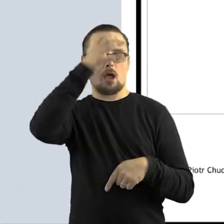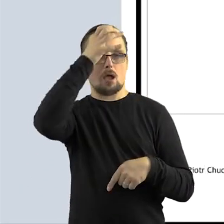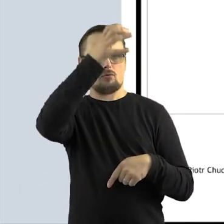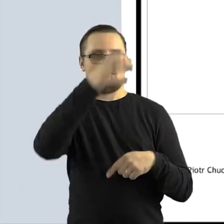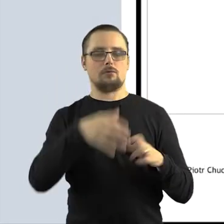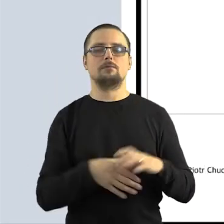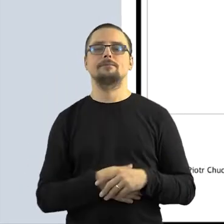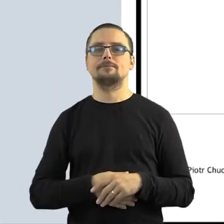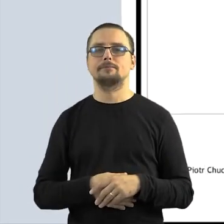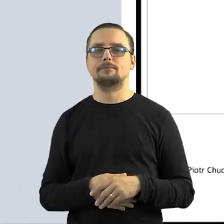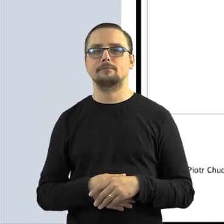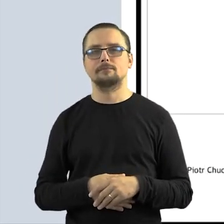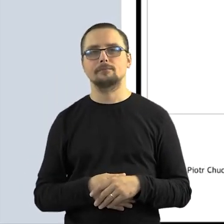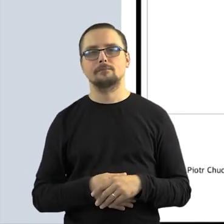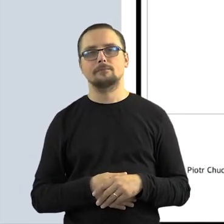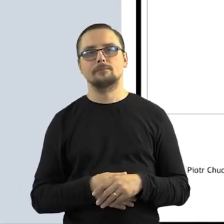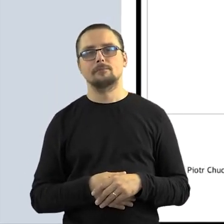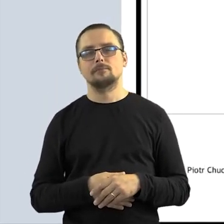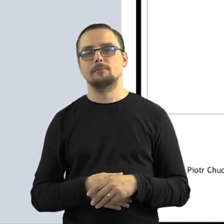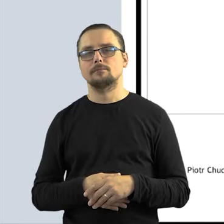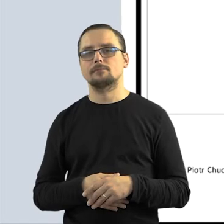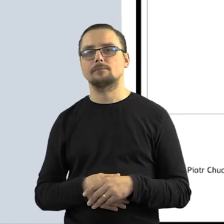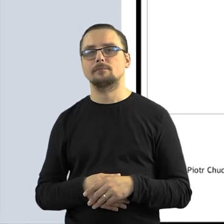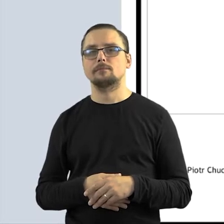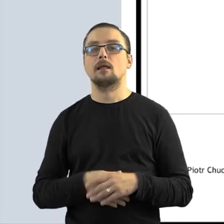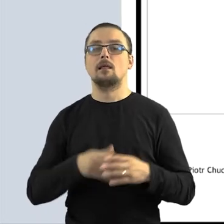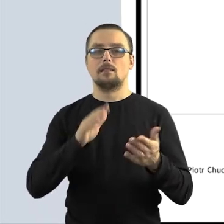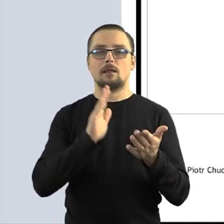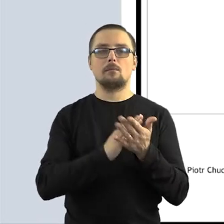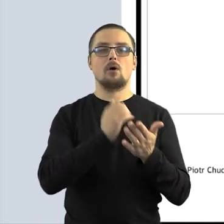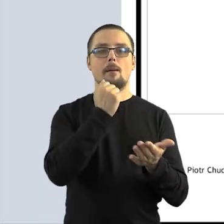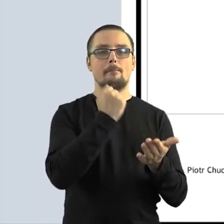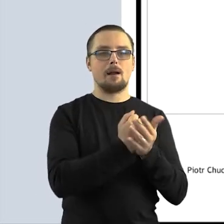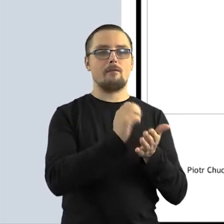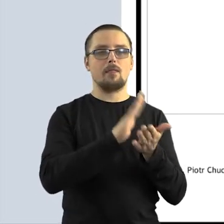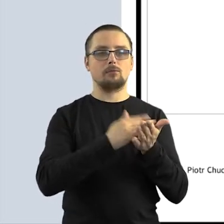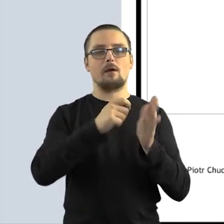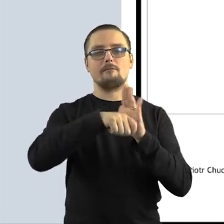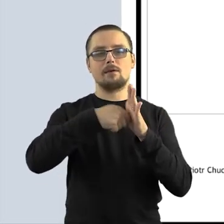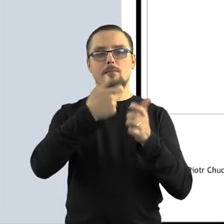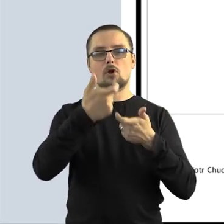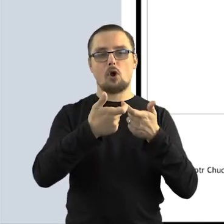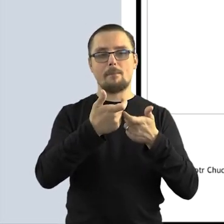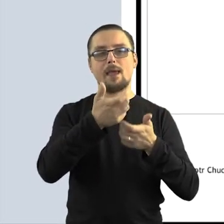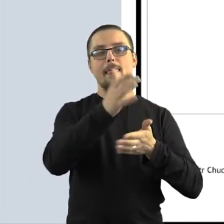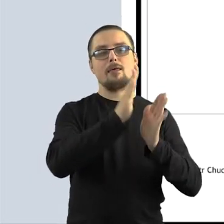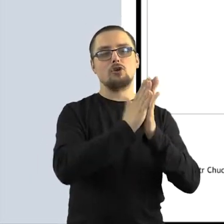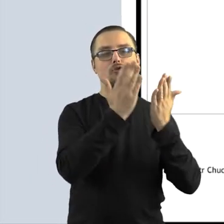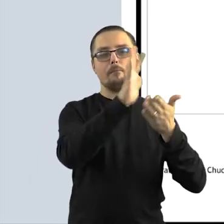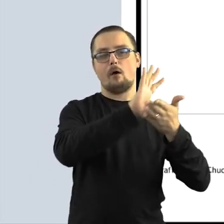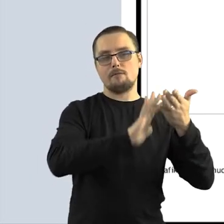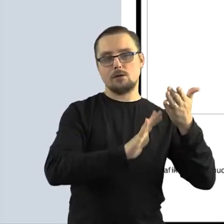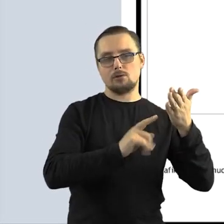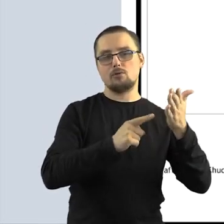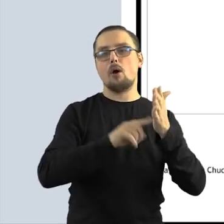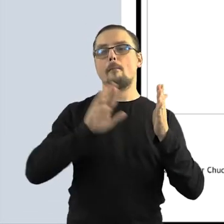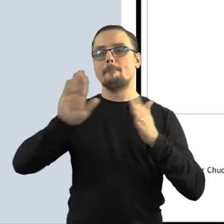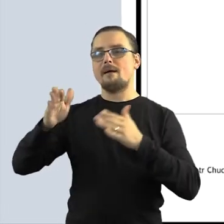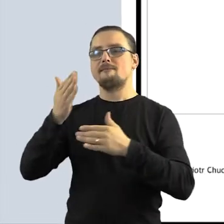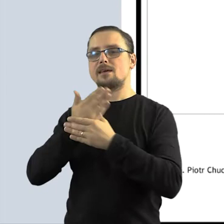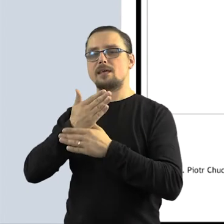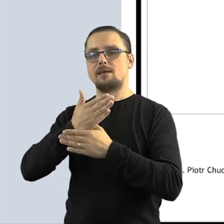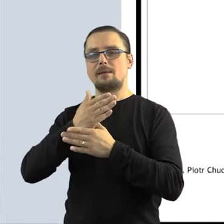sytuacją, na przykład, że prawa do ekranizacji danej powieści ma jakieś studio filmowe.